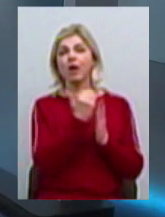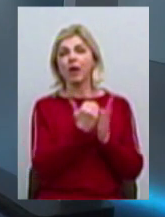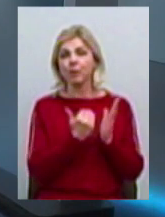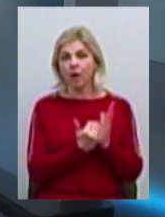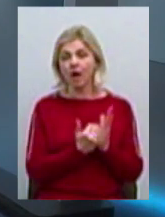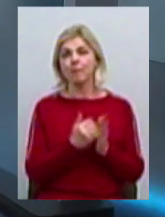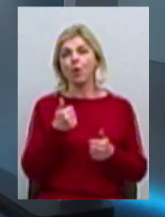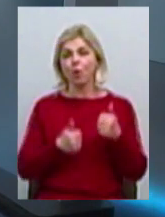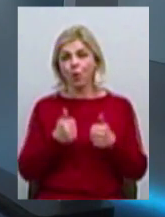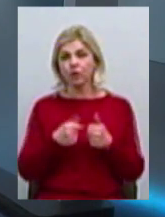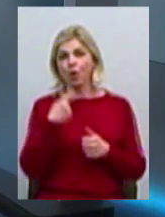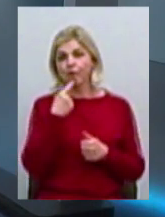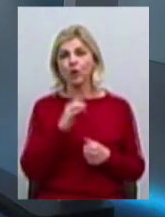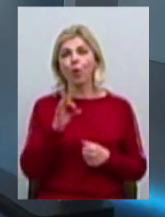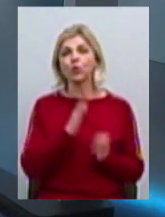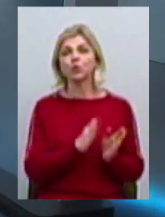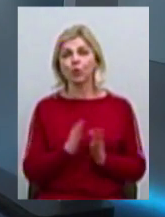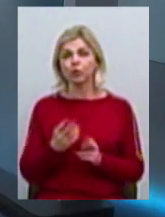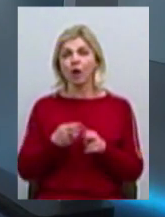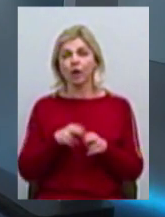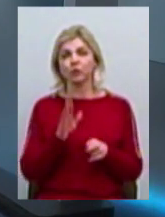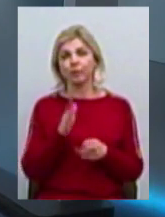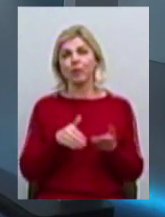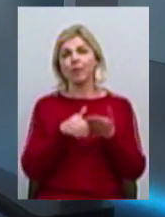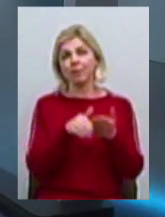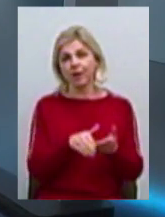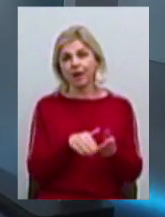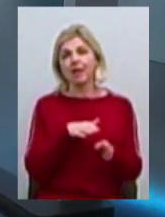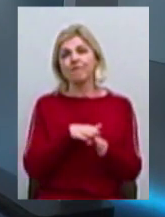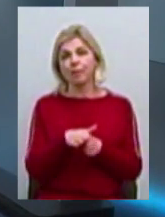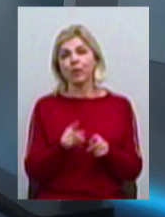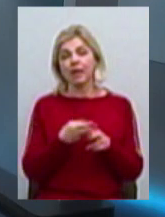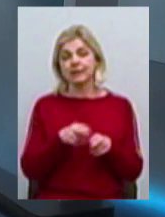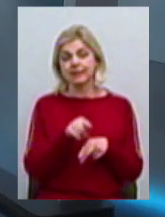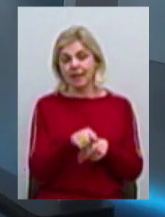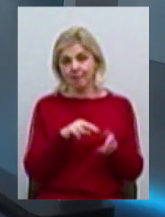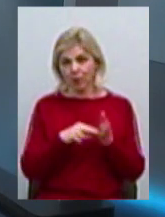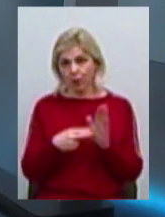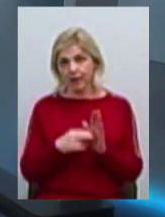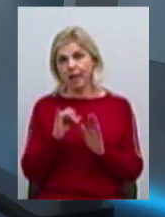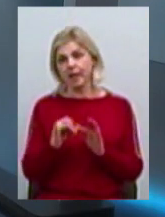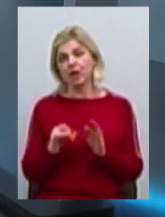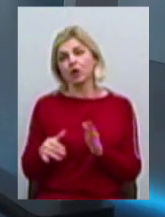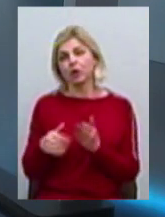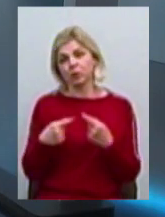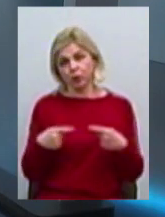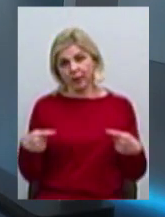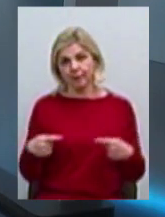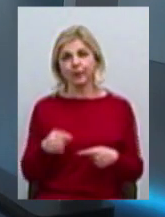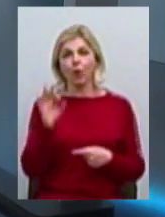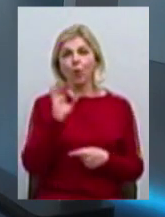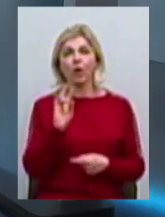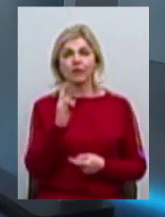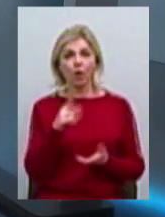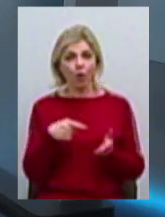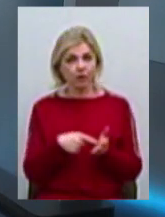йшлося і про ті структури, які будуть допомагати, я так розумію, реалізувати і цей проєкт, і супутні. Про Миколаїв, коли